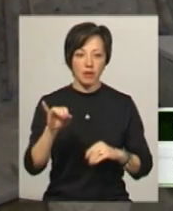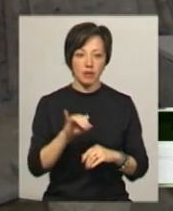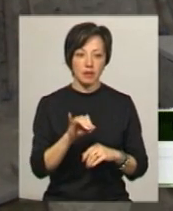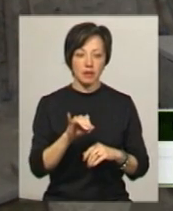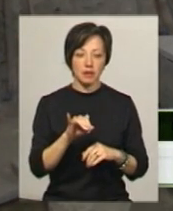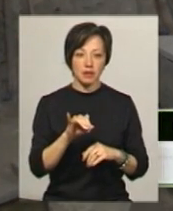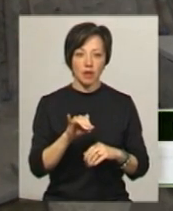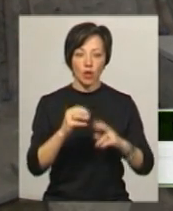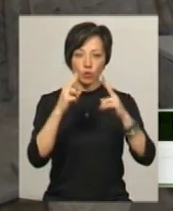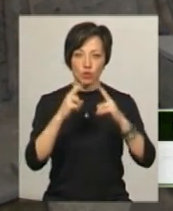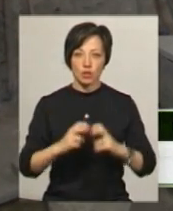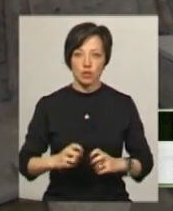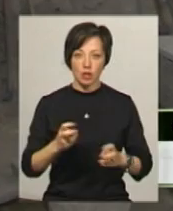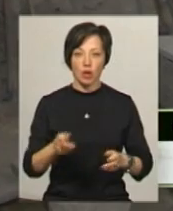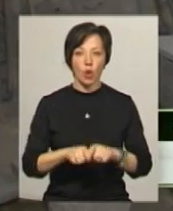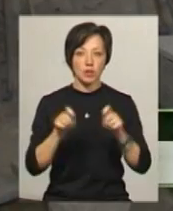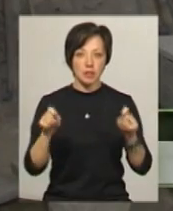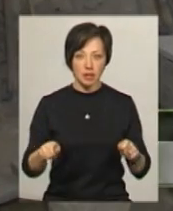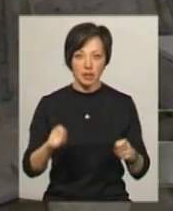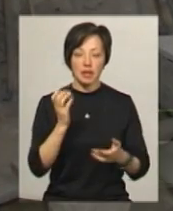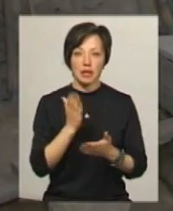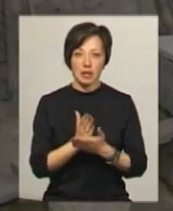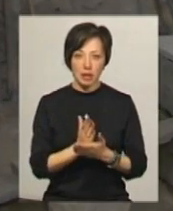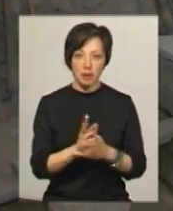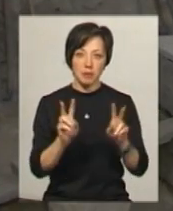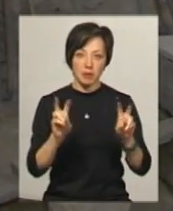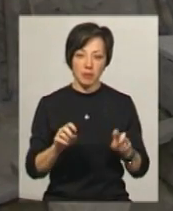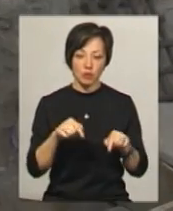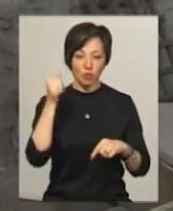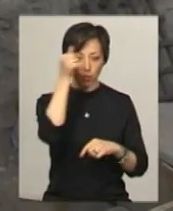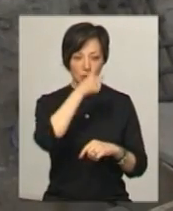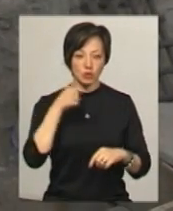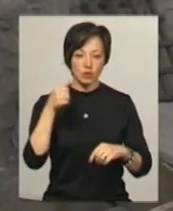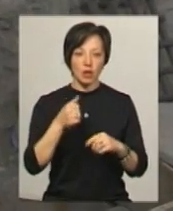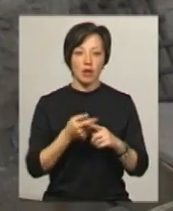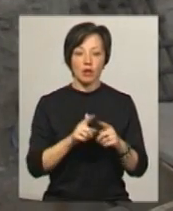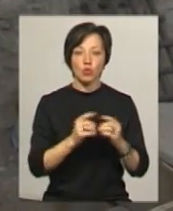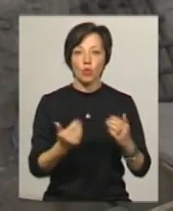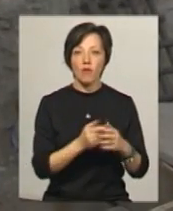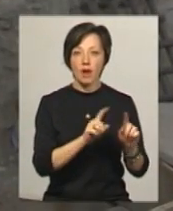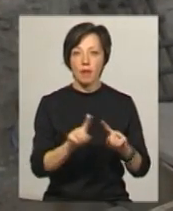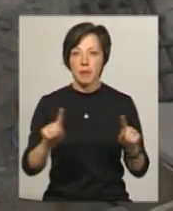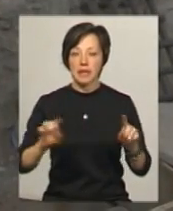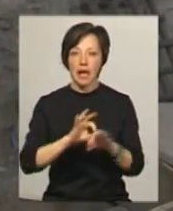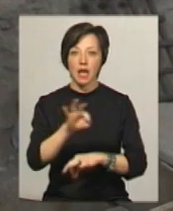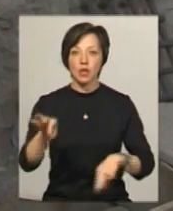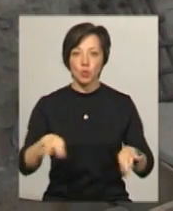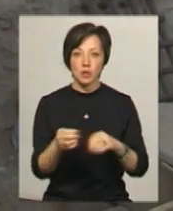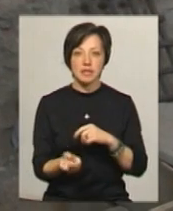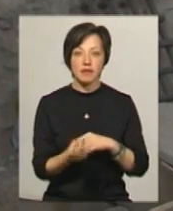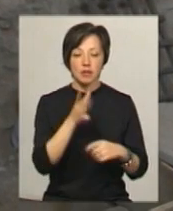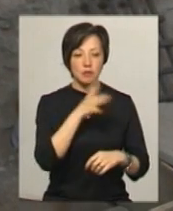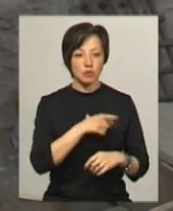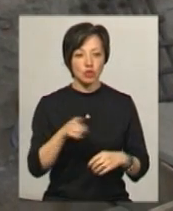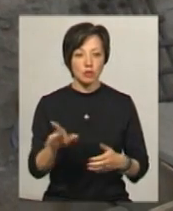археологічних досліджень ми його розкрили І є предметом цьогорічного дослідження Нові елементи архітектурні, які з'явилися